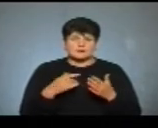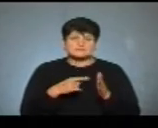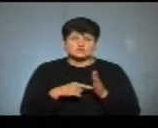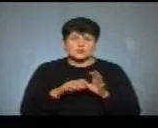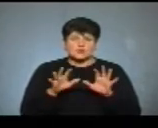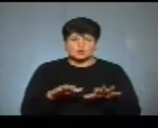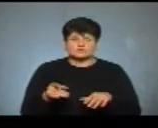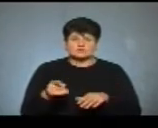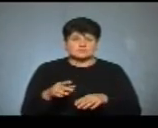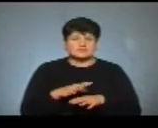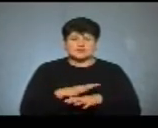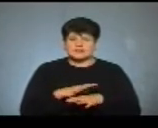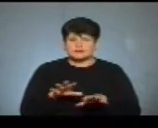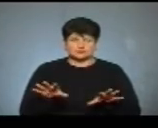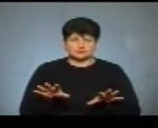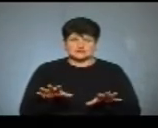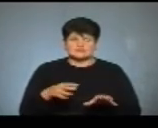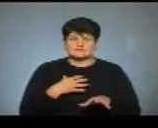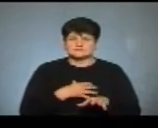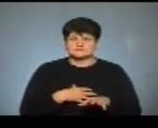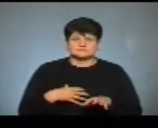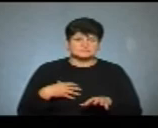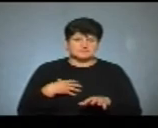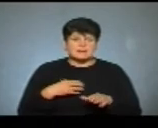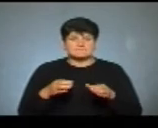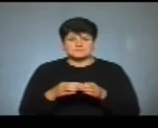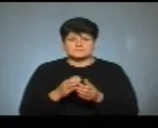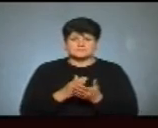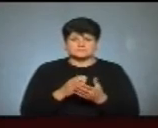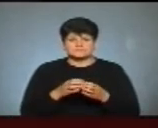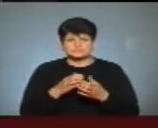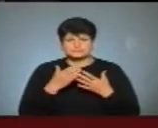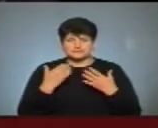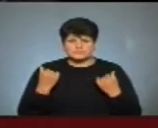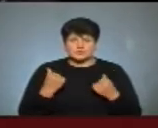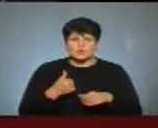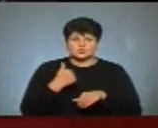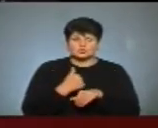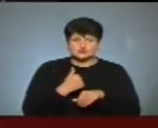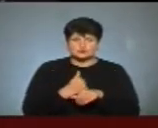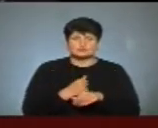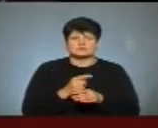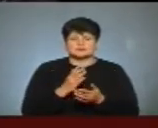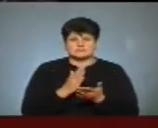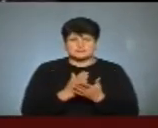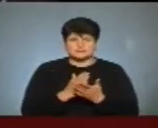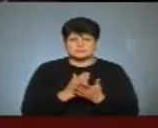голови Тернополя не буде, скажімо, пріоритету на партійність. Я вважаю, що пощолювати структури мають